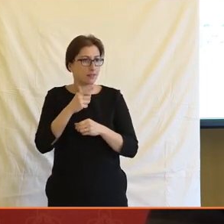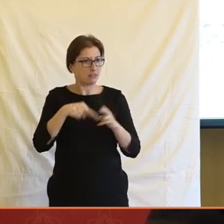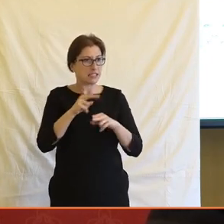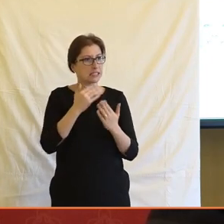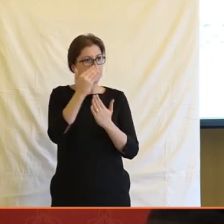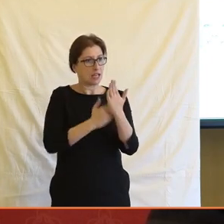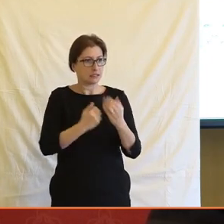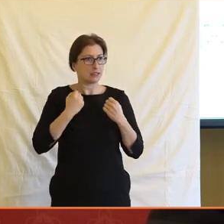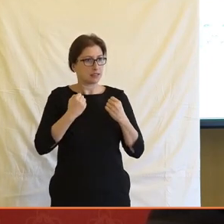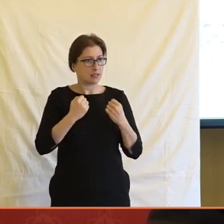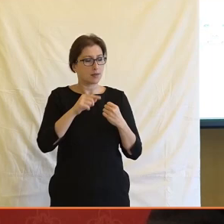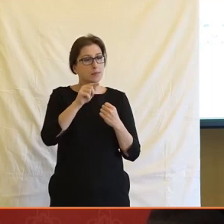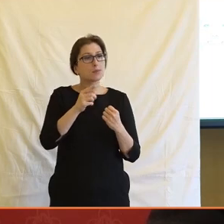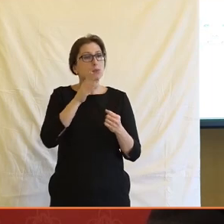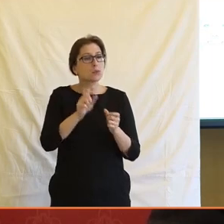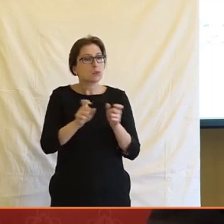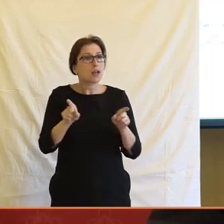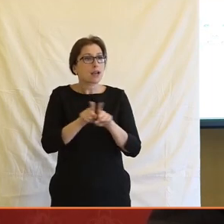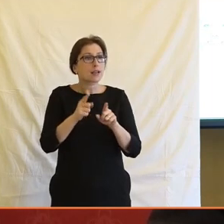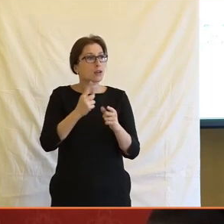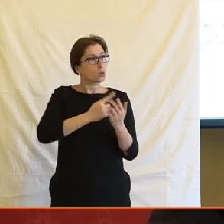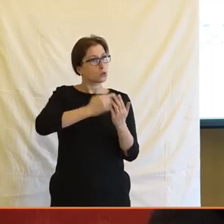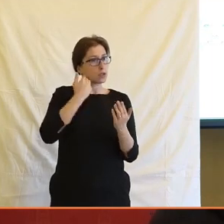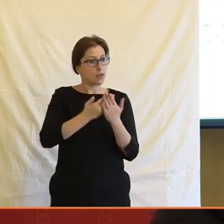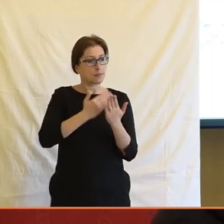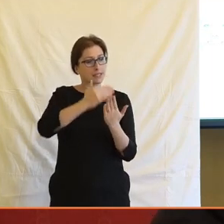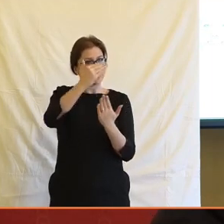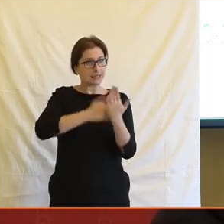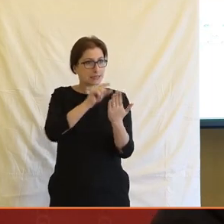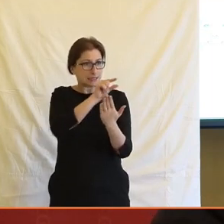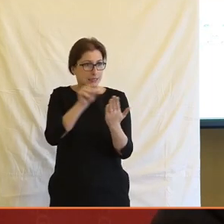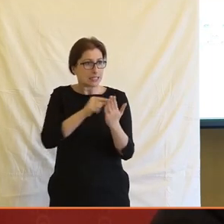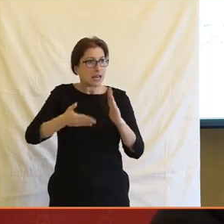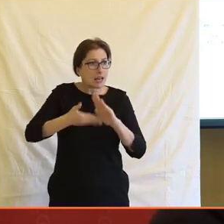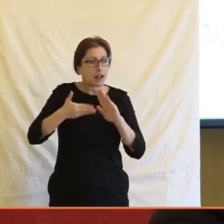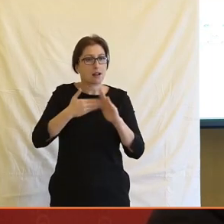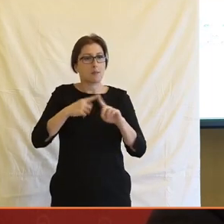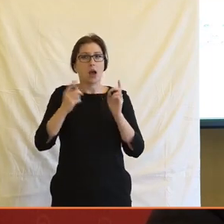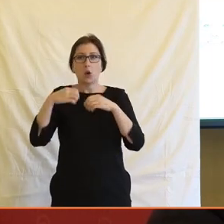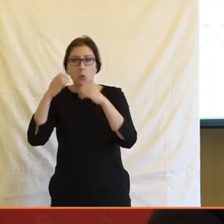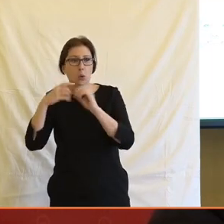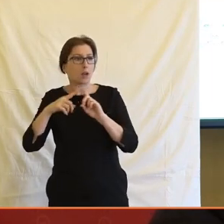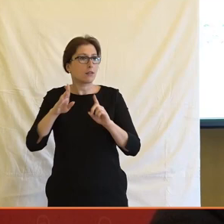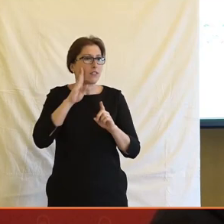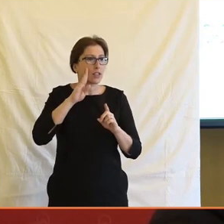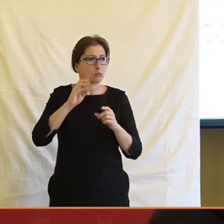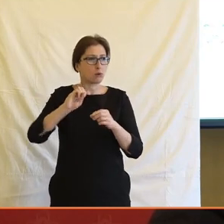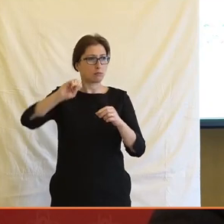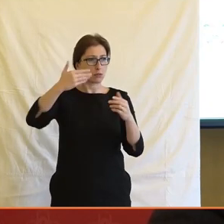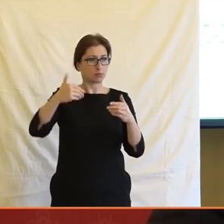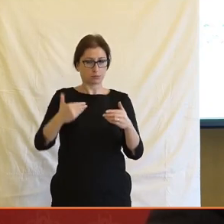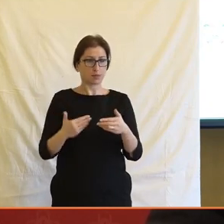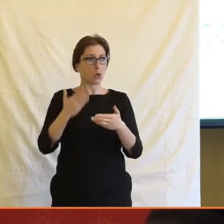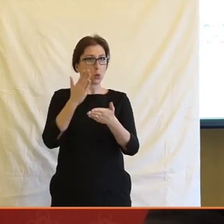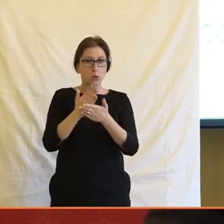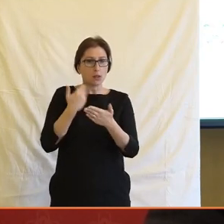jakýkoliv snahy o amplifikaci obsahu přes reklamní systémy, to znamená Google, Facebook, to jsou ty hlavní,